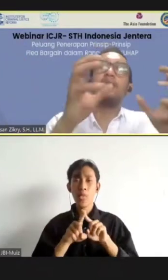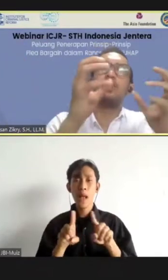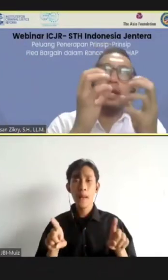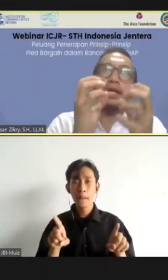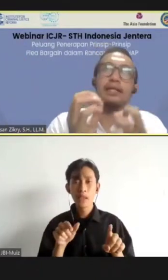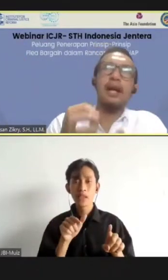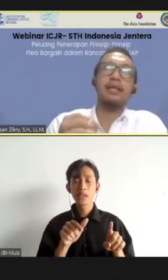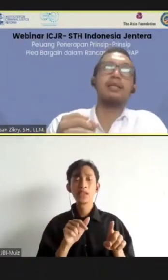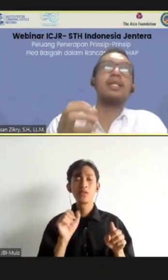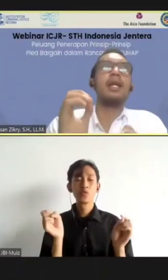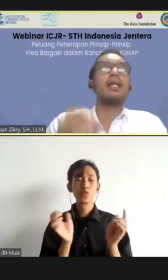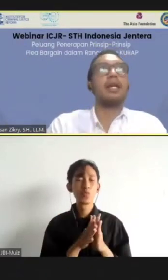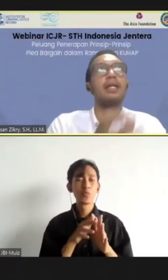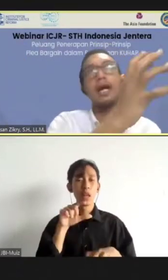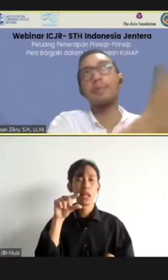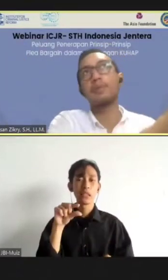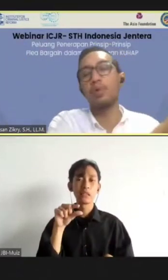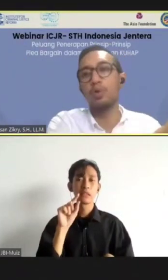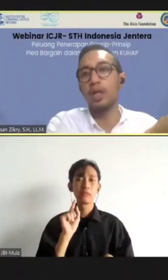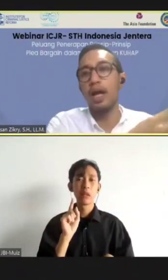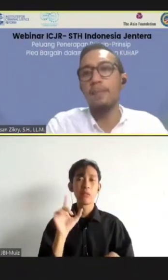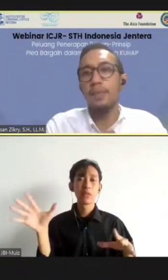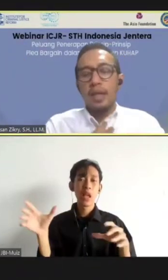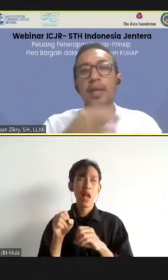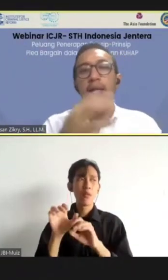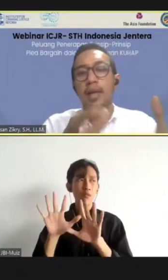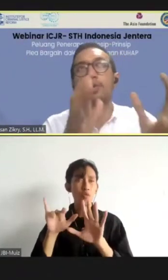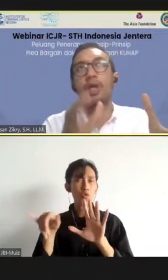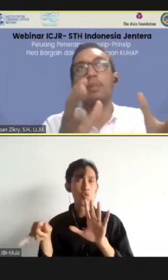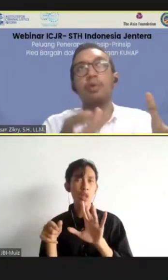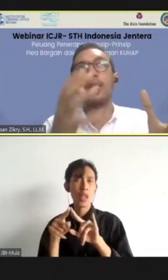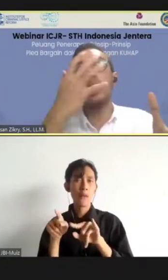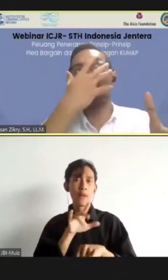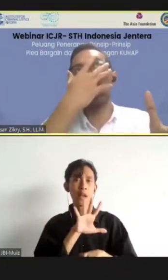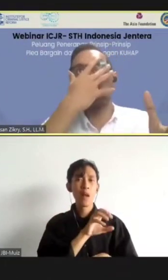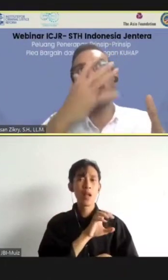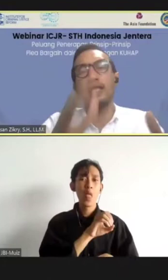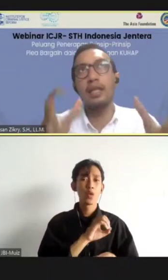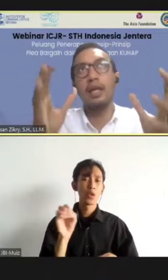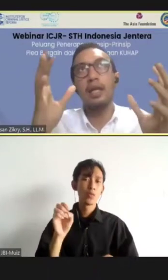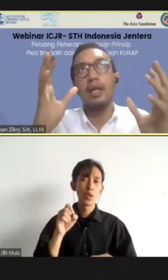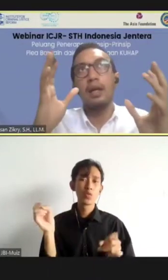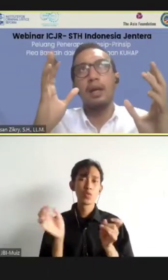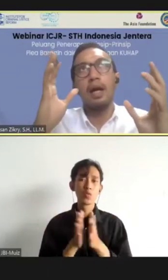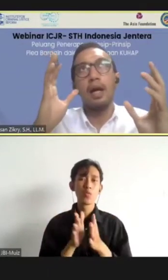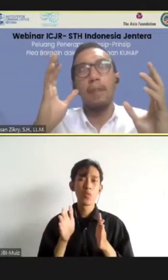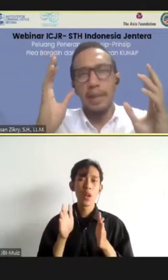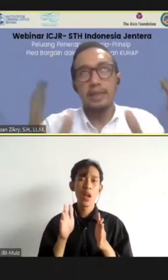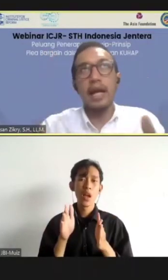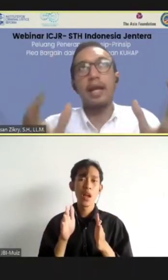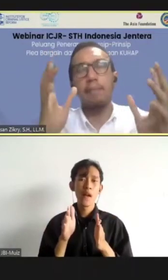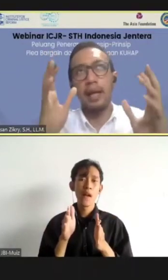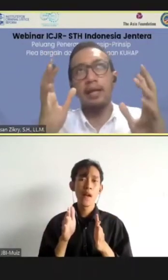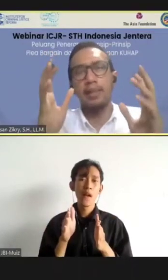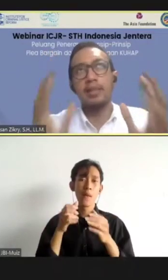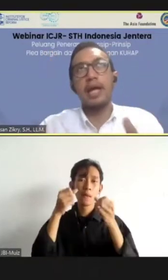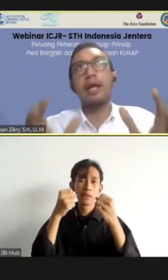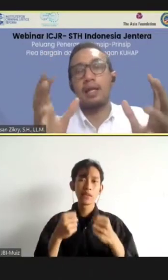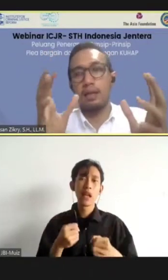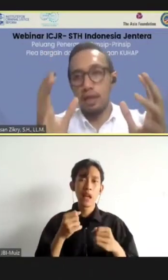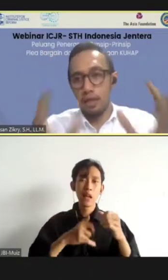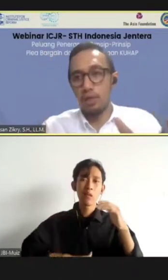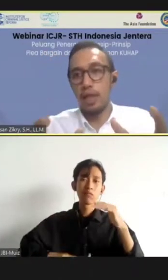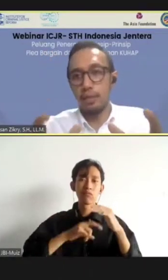itu jadi jumlah yang sangat kecil, karena yang ditangkap 10 juta, tapi 500 ribu ini adalah populasi penjara paling